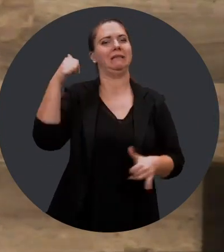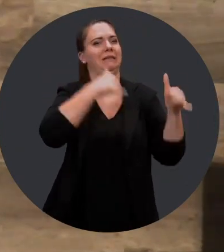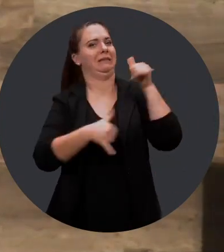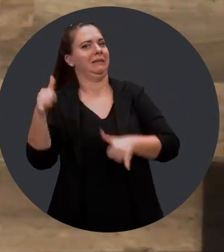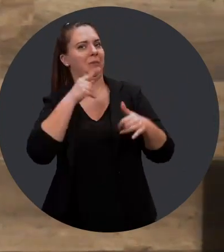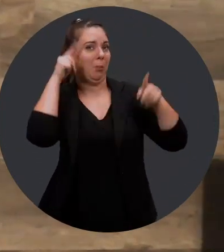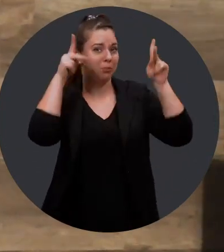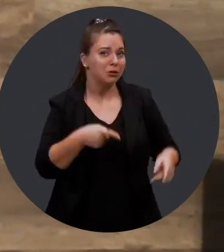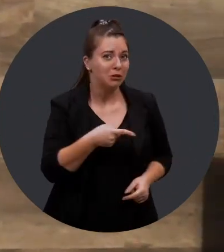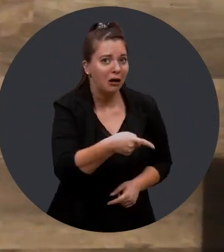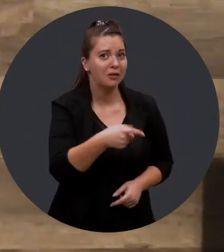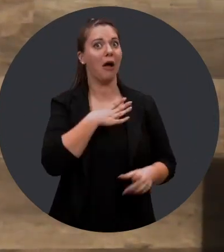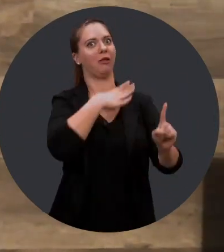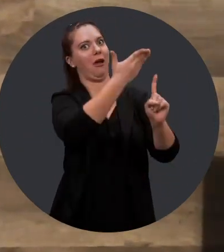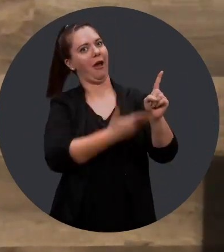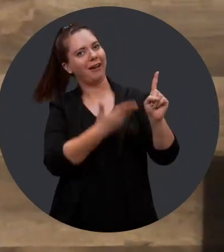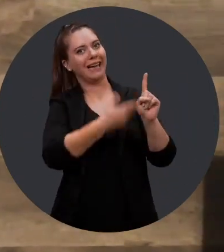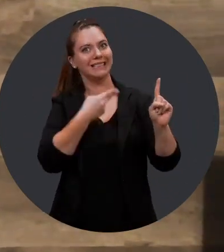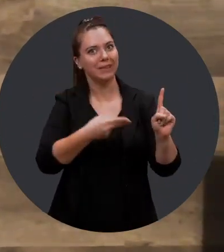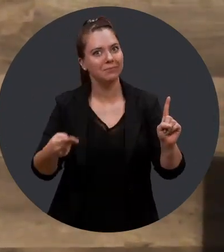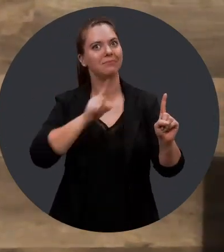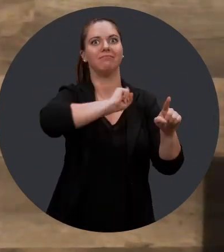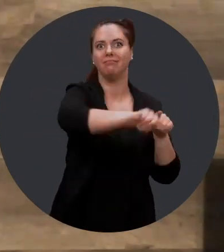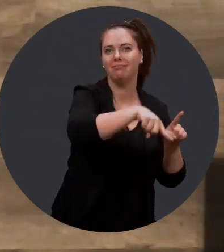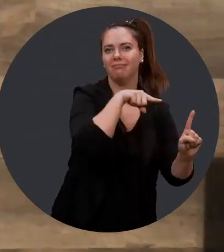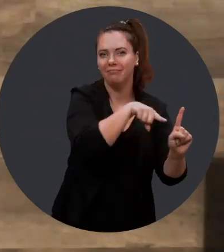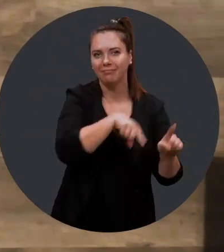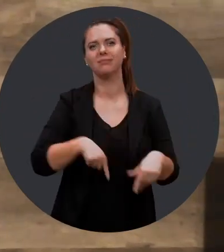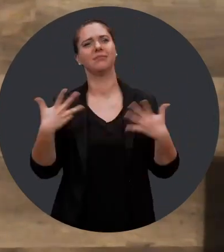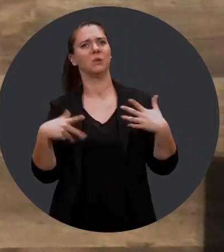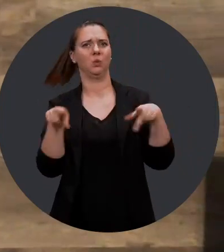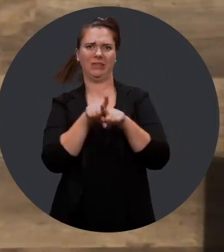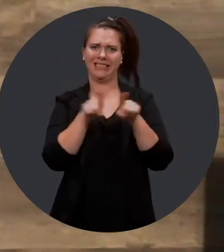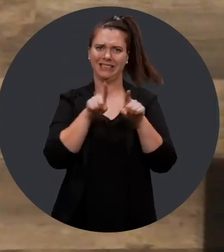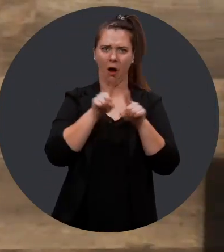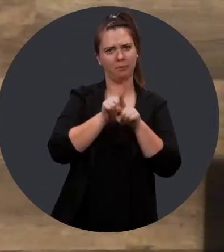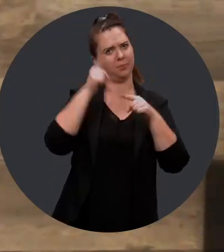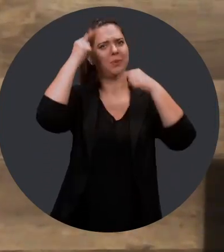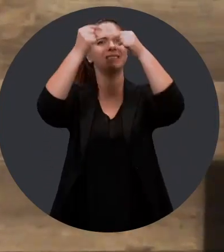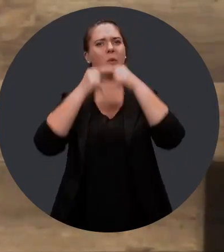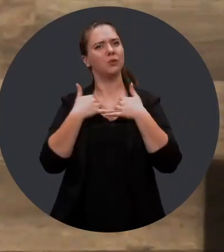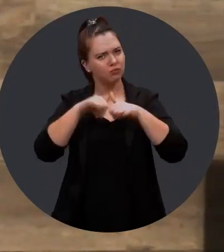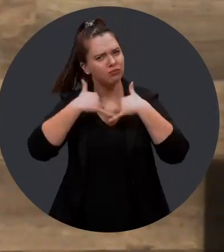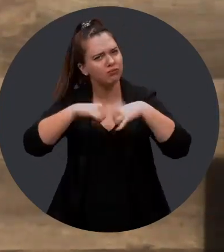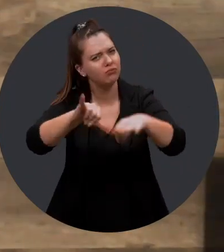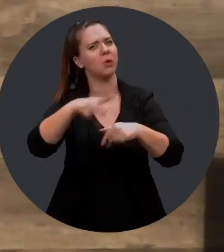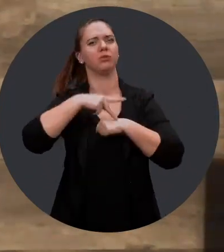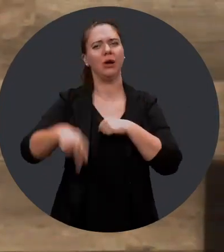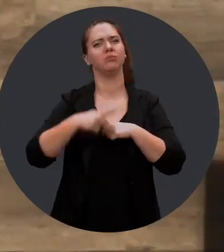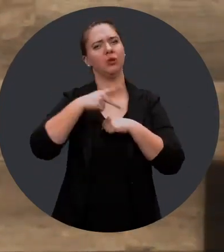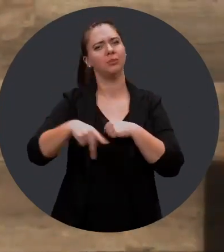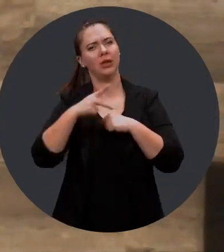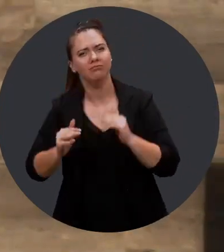accompli pour et avec les personnes porteuses de handicap. C'est aussi un leitmotiv à poursuivre notre mission et à déposer